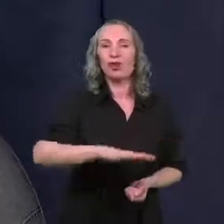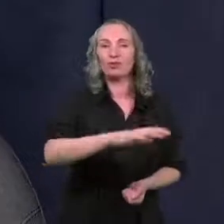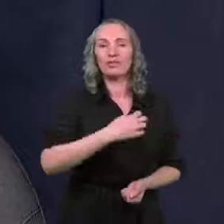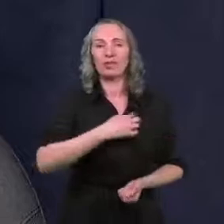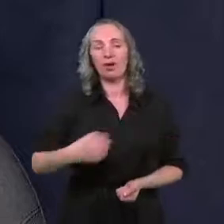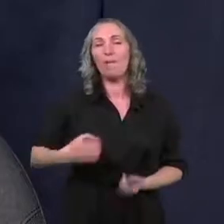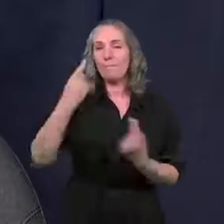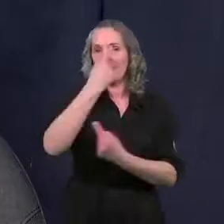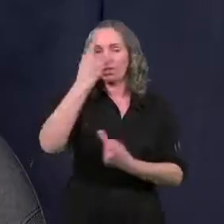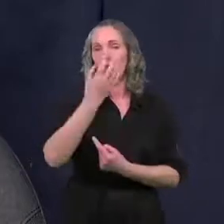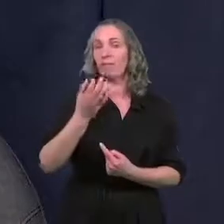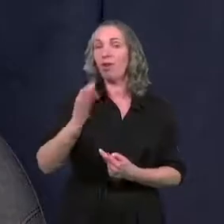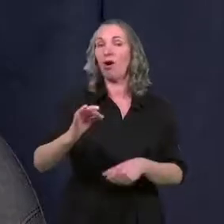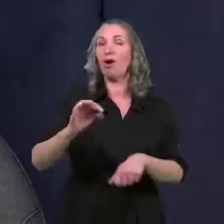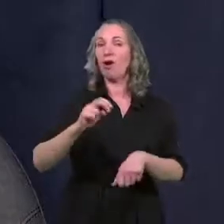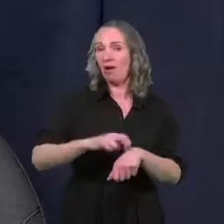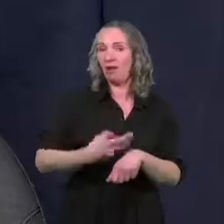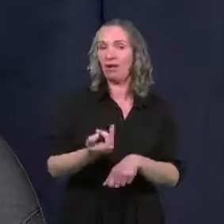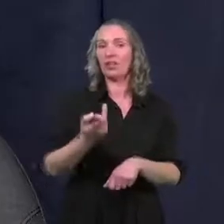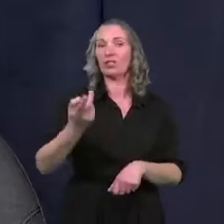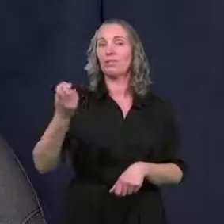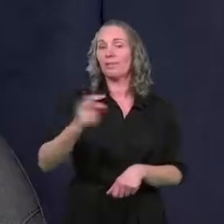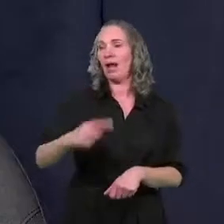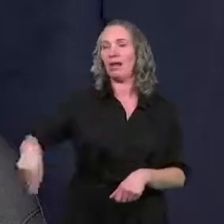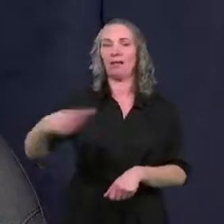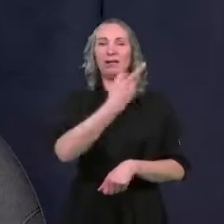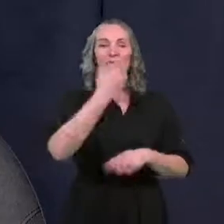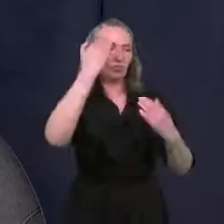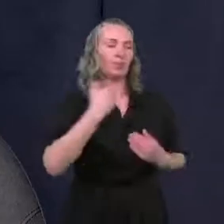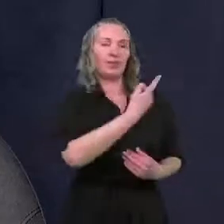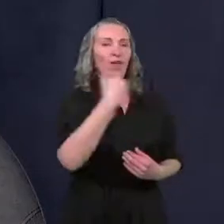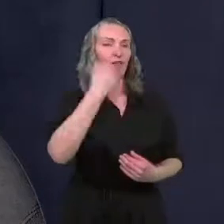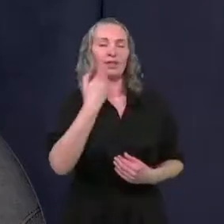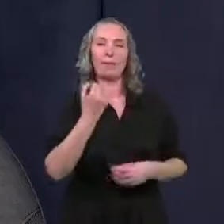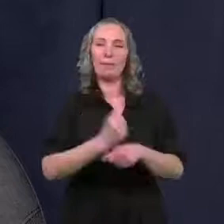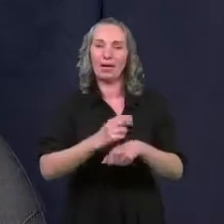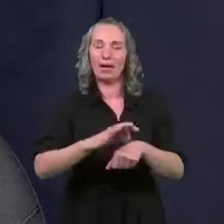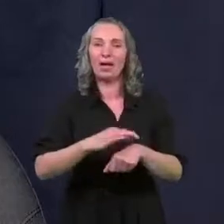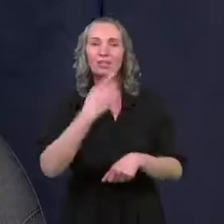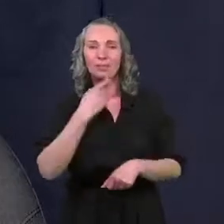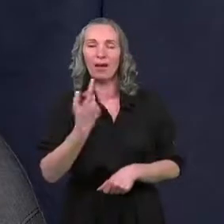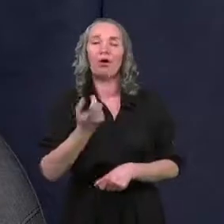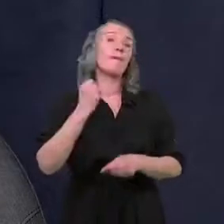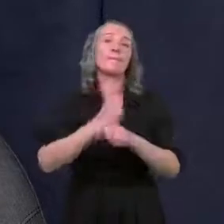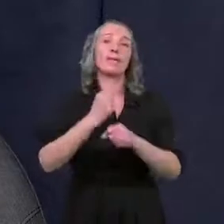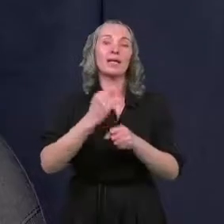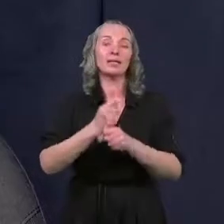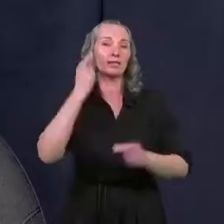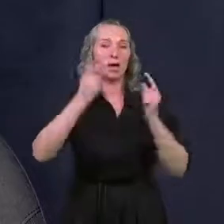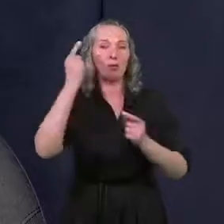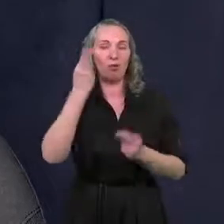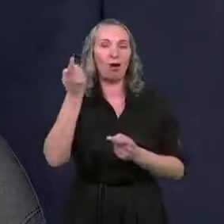Myślimy tutaj na przykład o lekarzach, których brakuje przecież w naszym włocławskim szpitalu. Myślimy o pracownikach naukowo